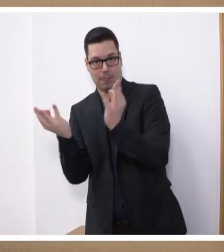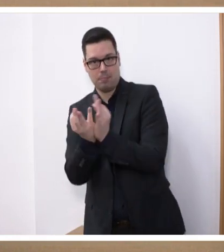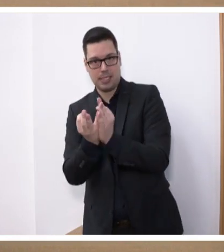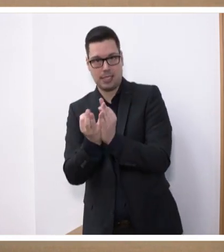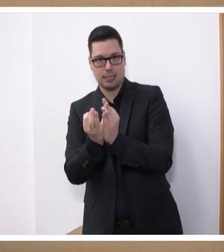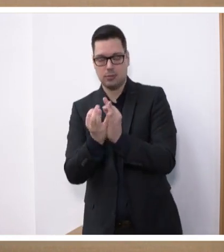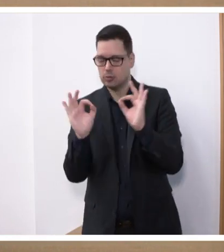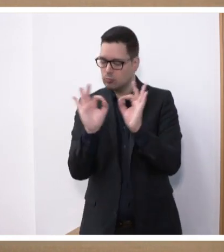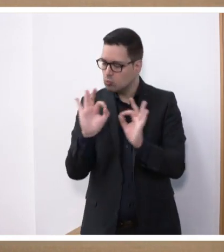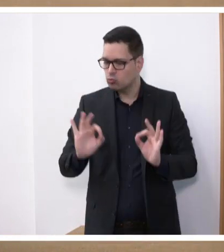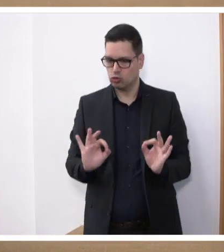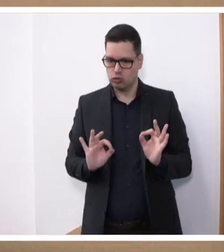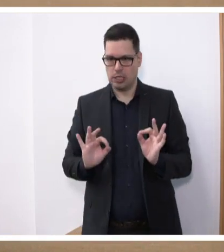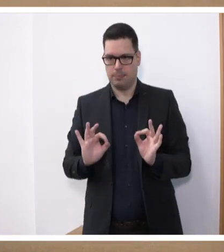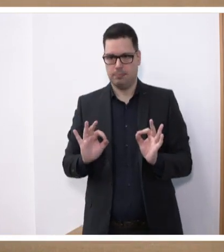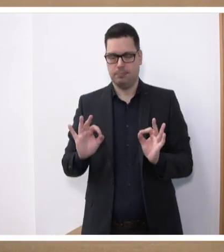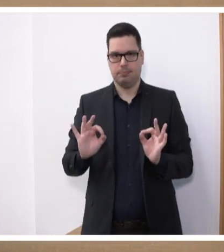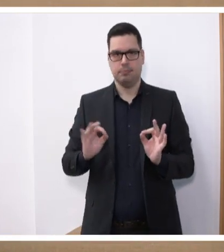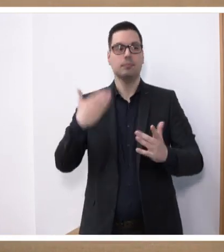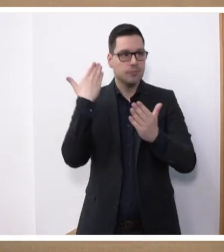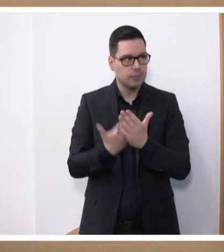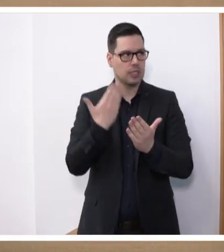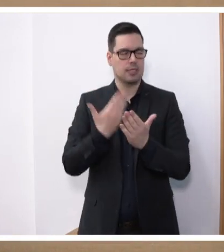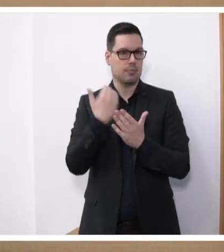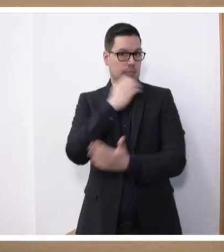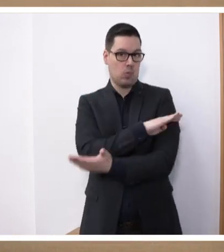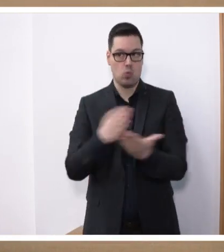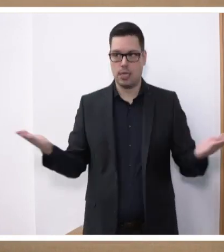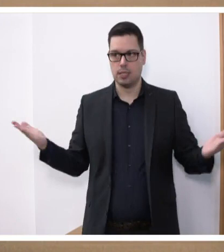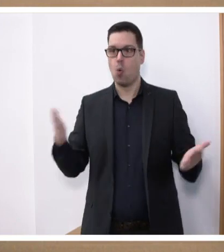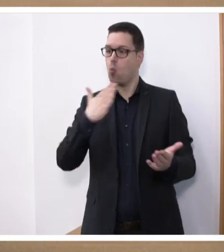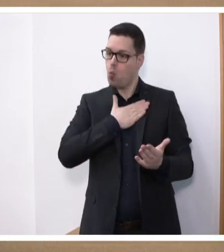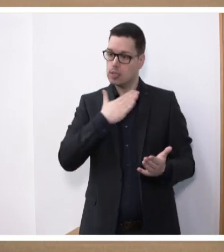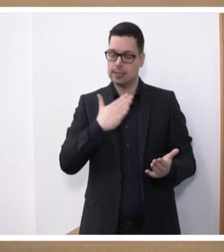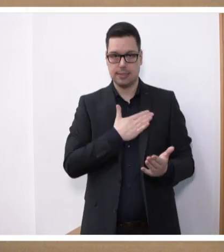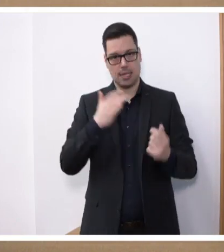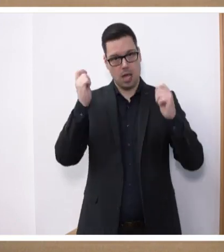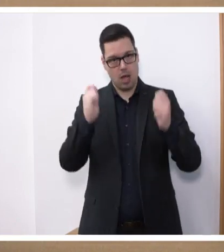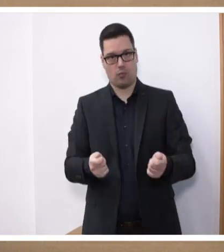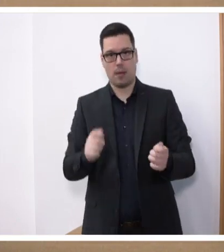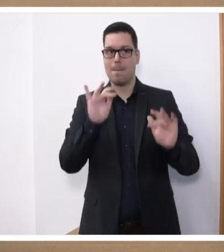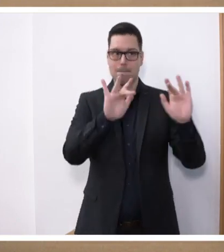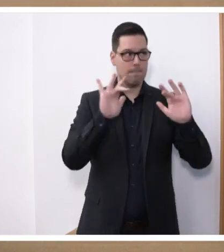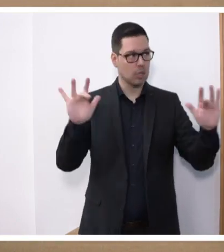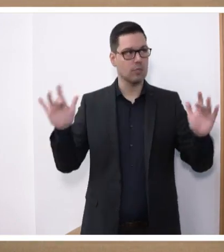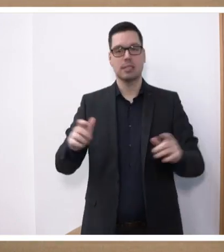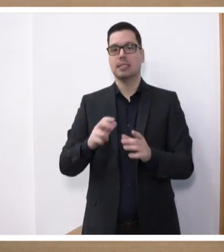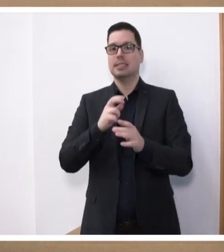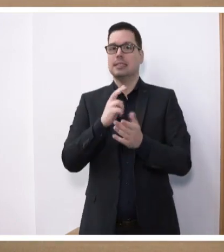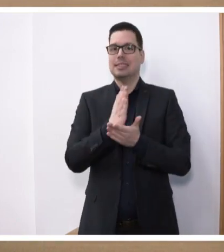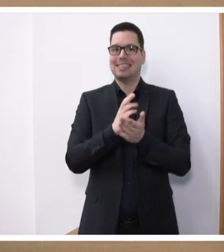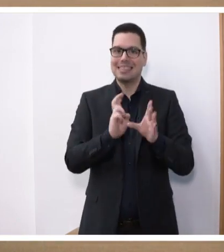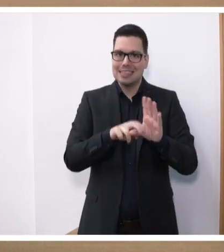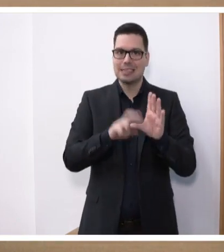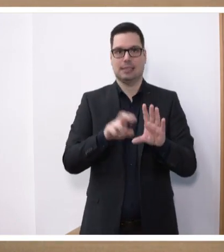Grundfesten erschüttern. Und deshalb, liebe Kolleginnen und Kollegen, ist es auch unsere Aufgabe, die Betroffenen als Teil der Gesellschaft